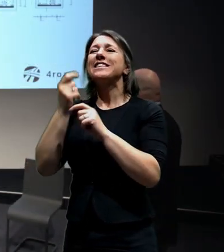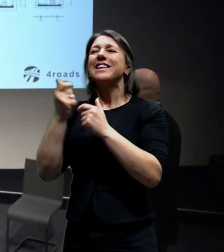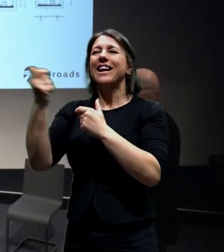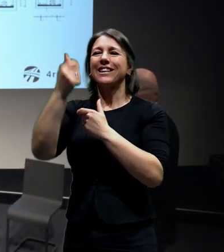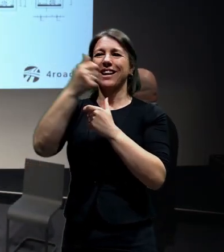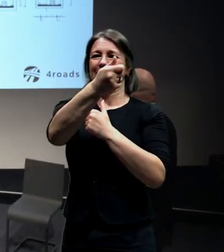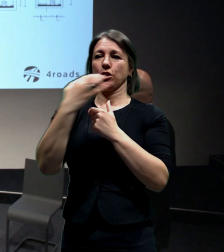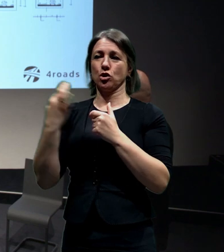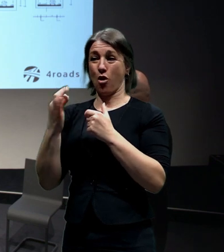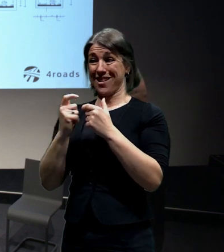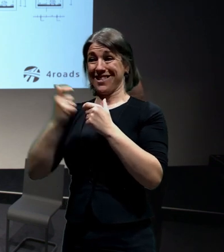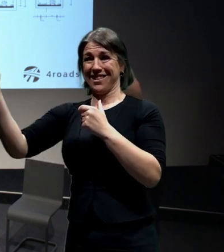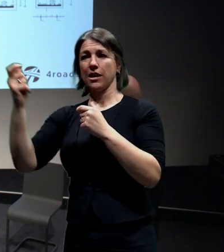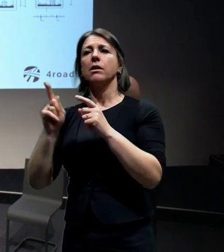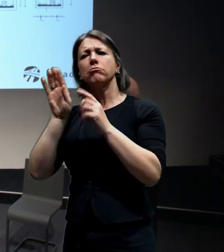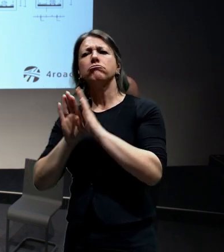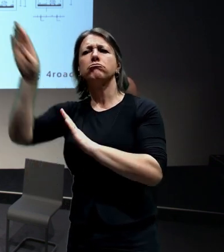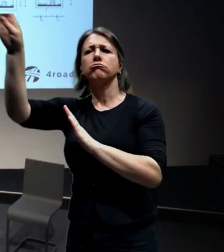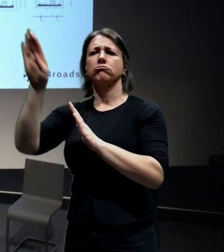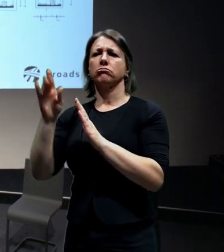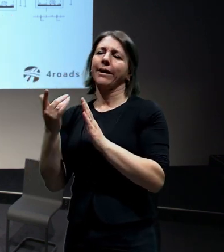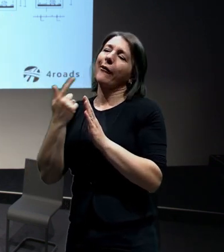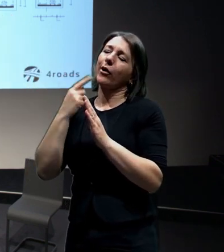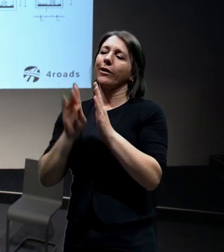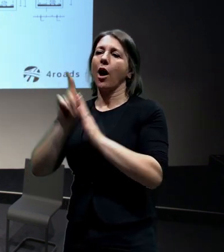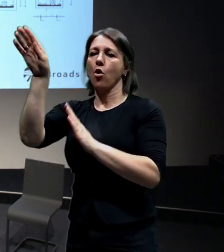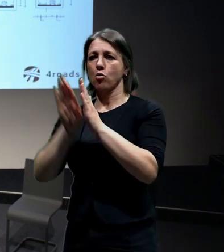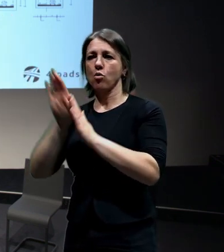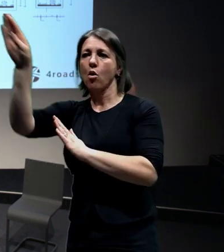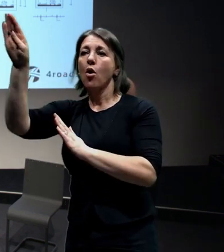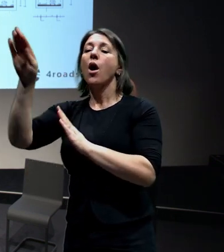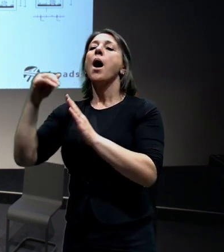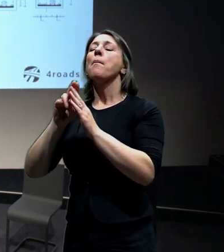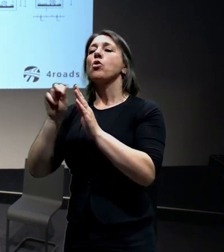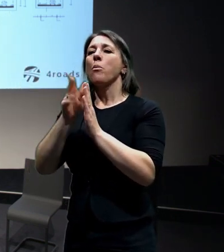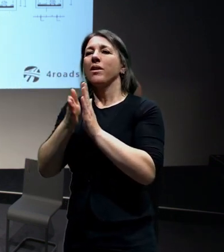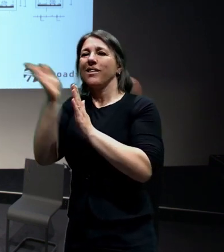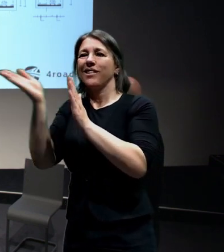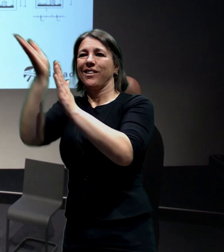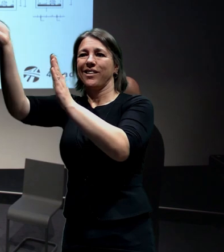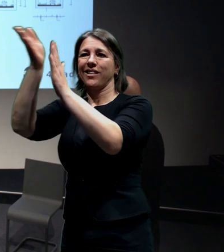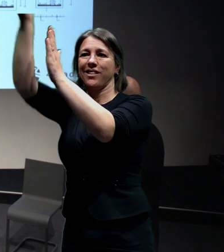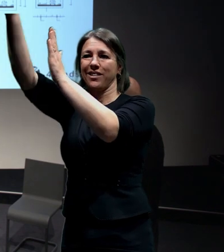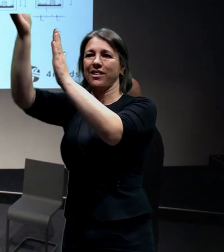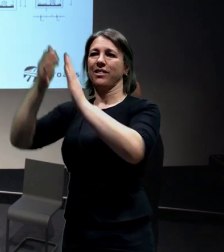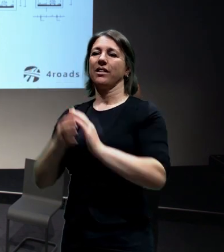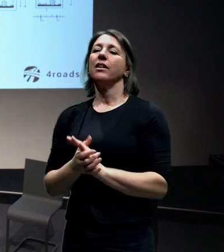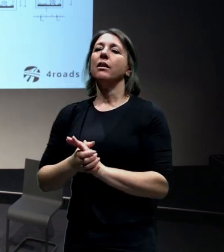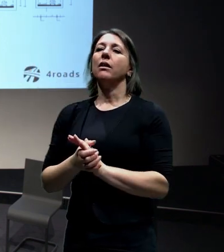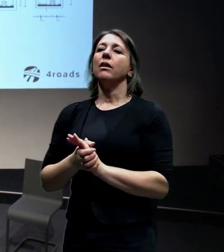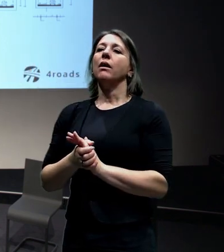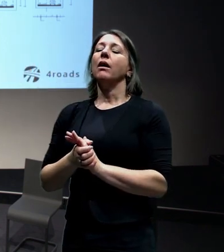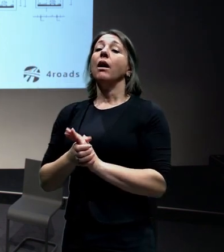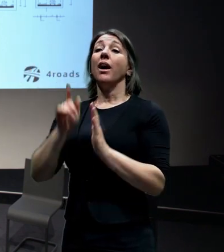směrem nahoru, pokud to tak řeknu, a tohle jsou připojovací pruhy a hlavní trasa libeňské spojky směrem dolů.